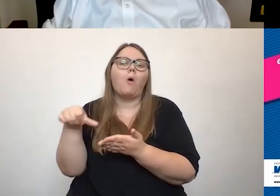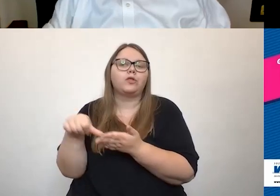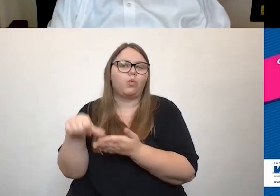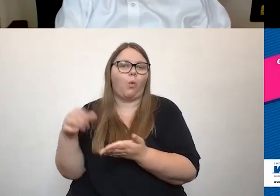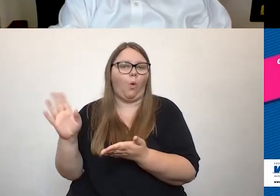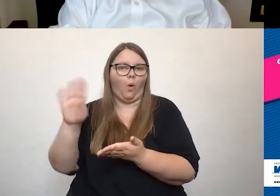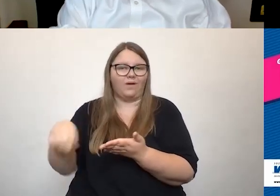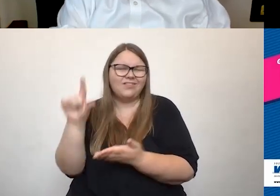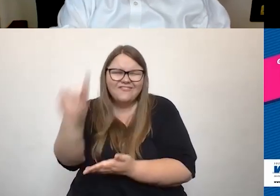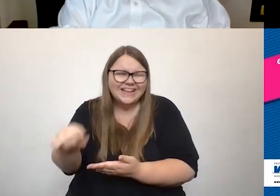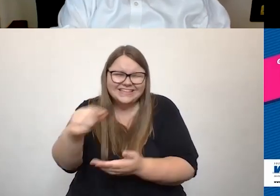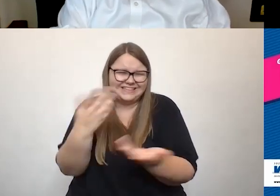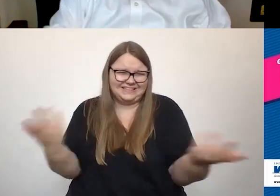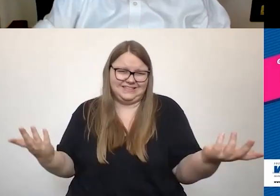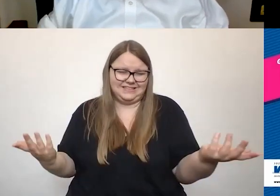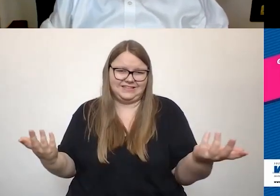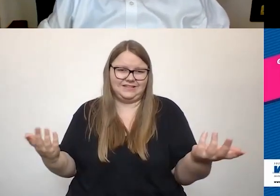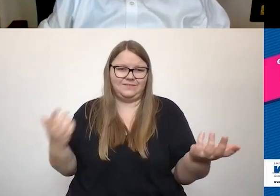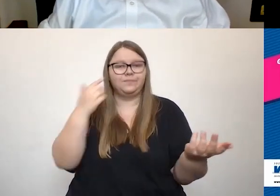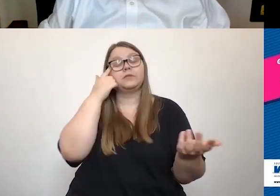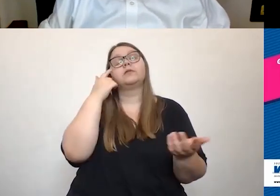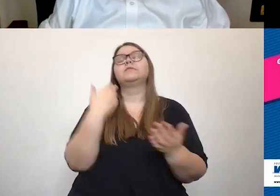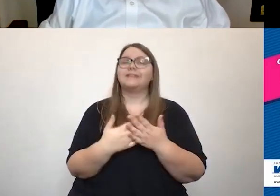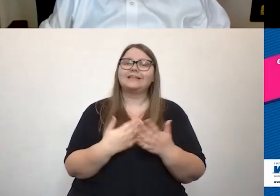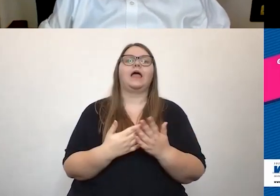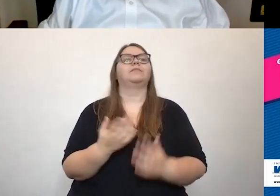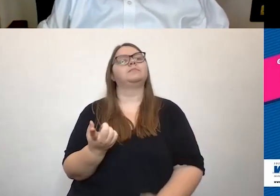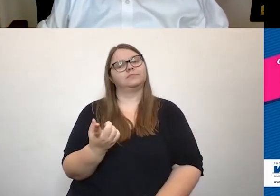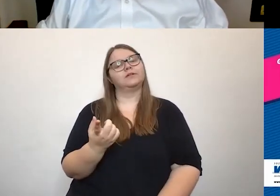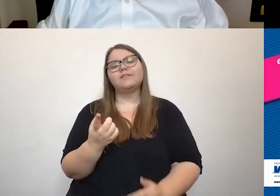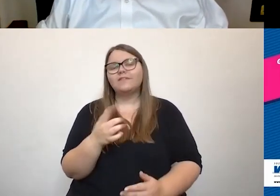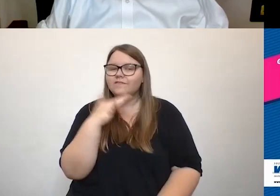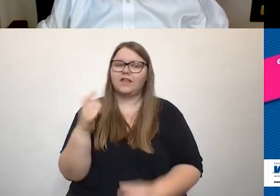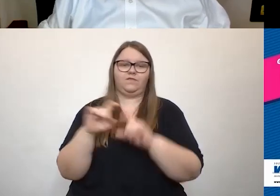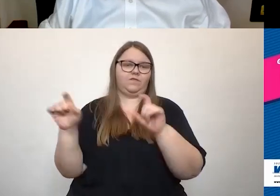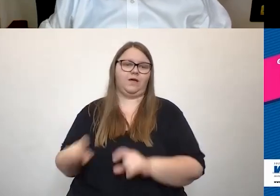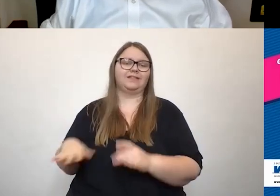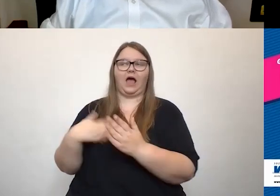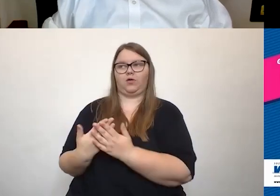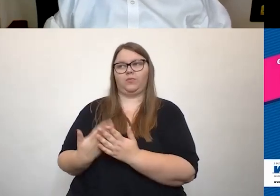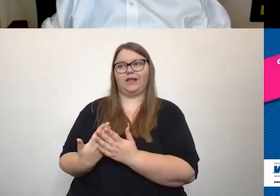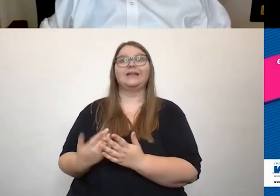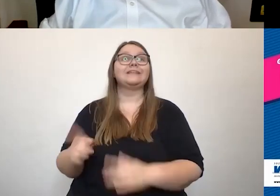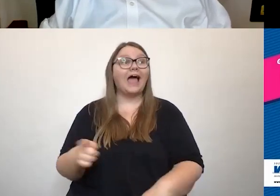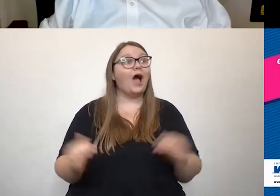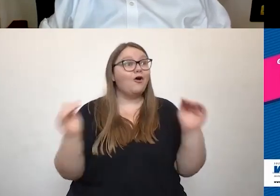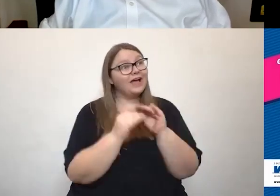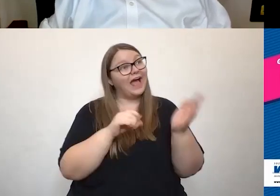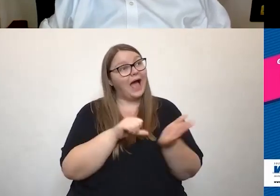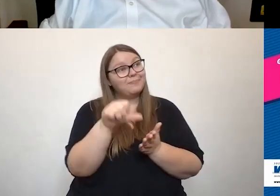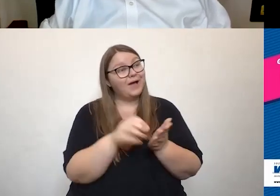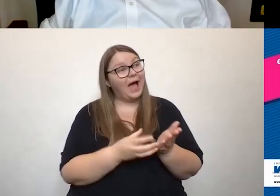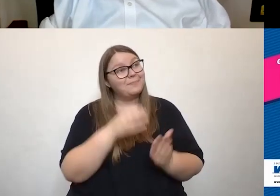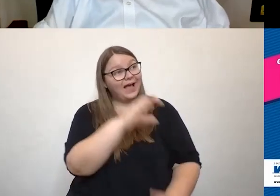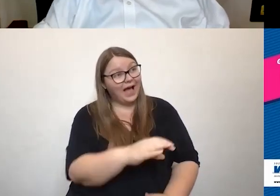und ich rede ja mit vielen Unternehmen und eben das Argument, da sparen sie eine Ausgleichsabgabe, da lernst du